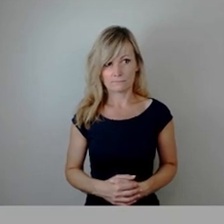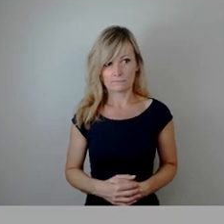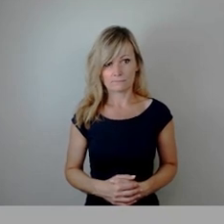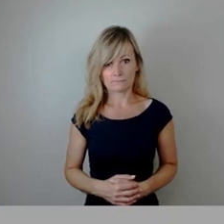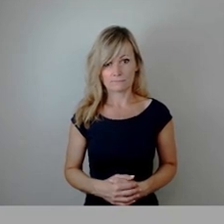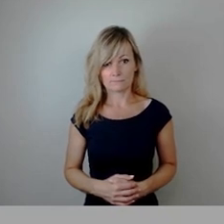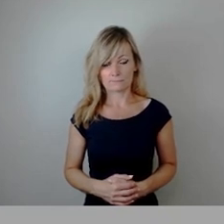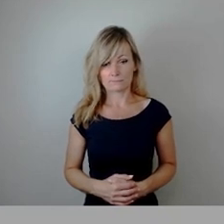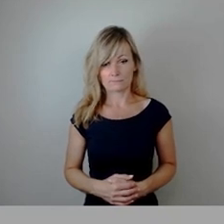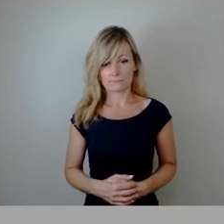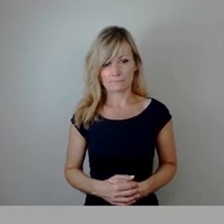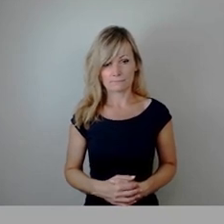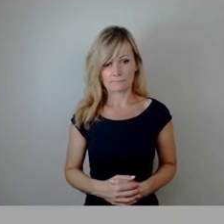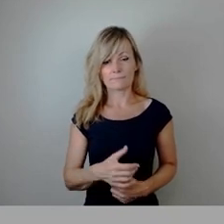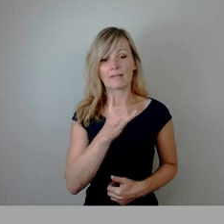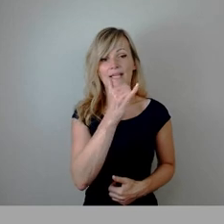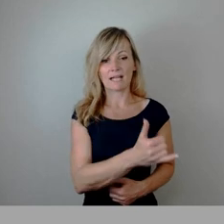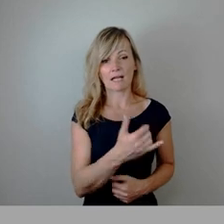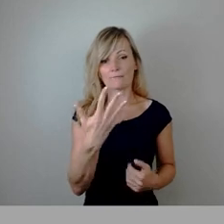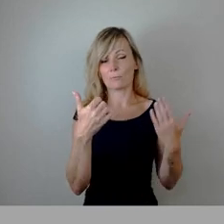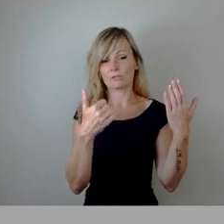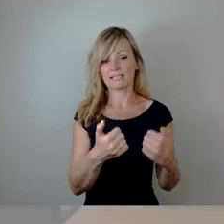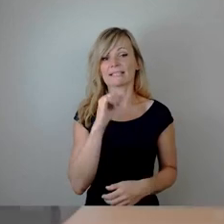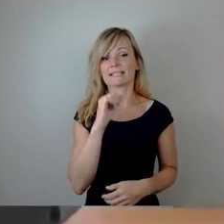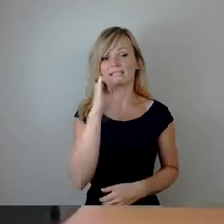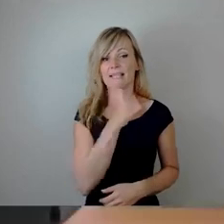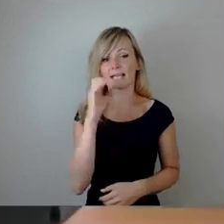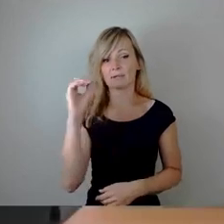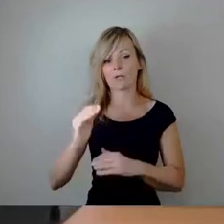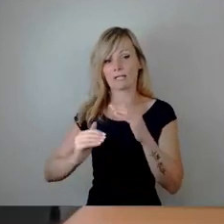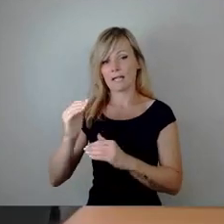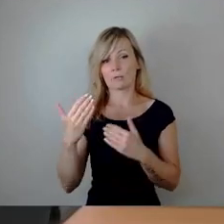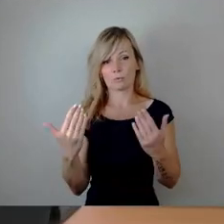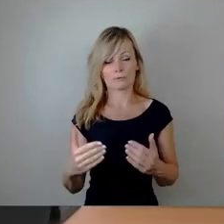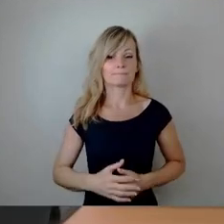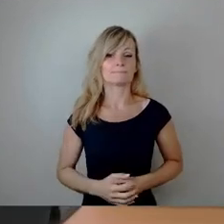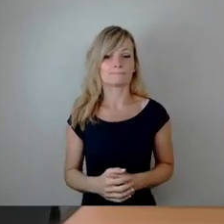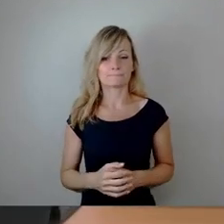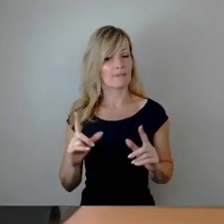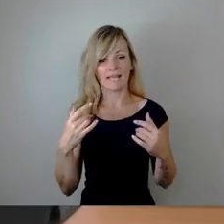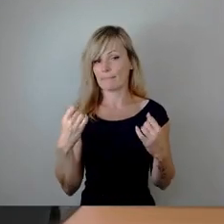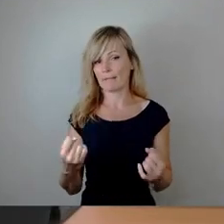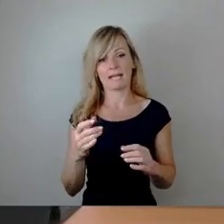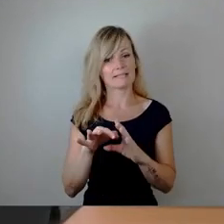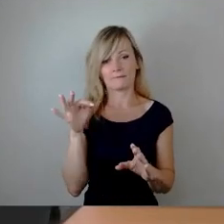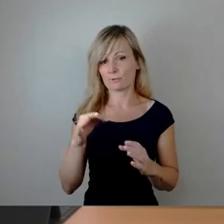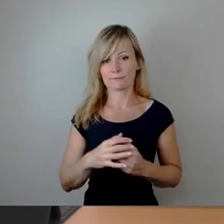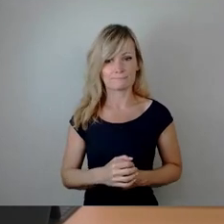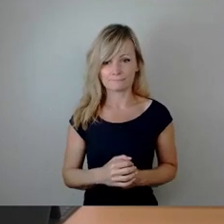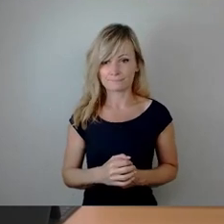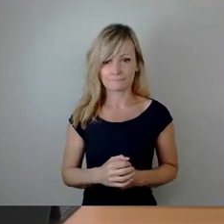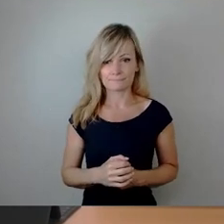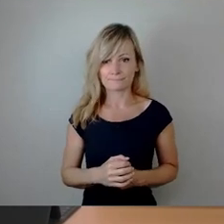Eine Ja, 65 Nein, Null Enthaltungen. Damit wir keine Mehrheit gefunden. Und wir kommen damit über